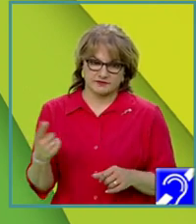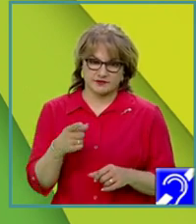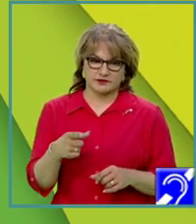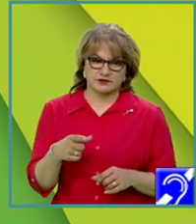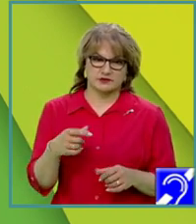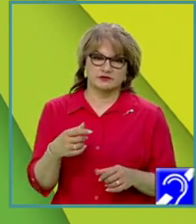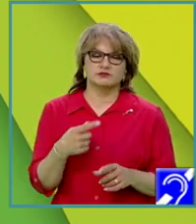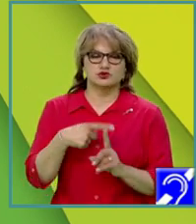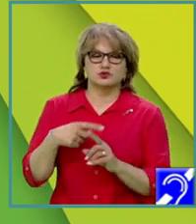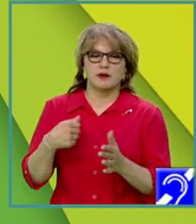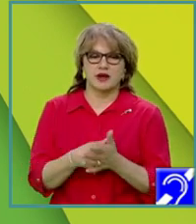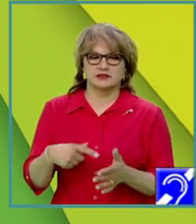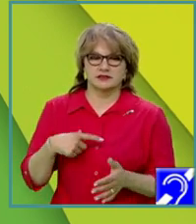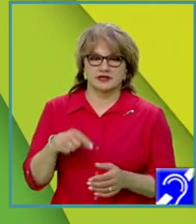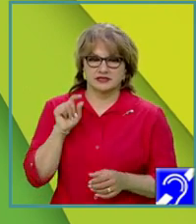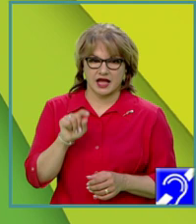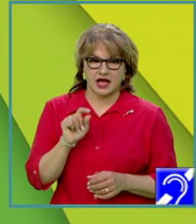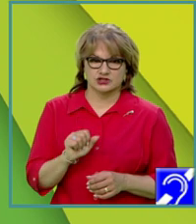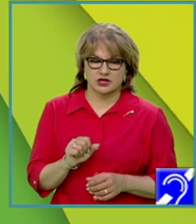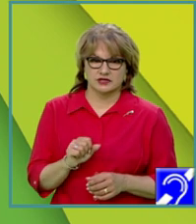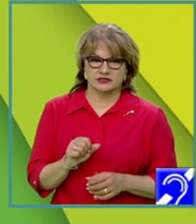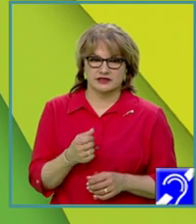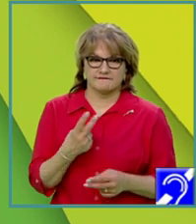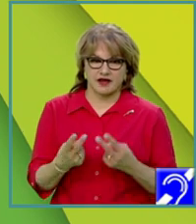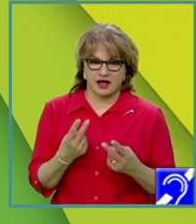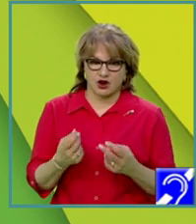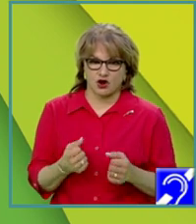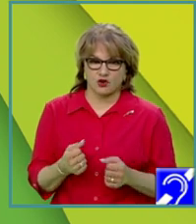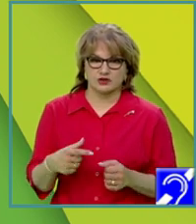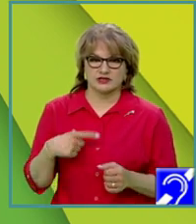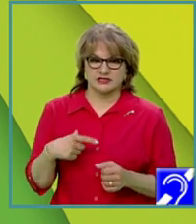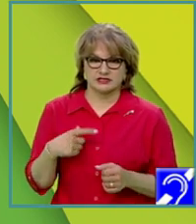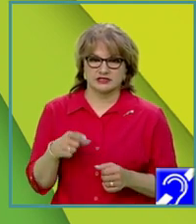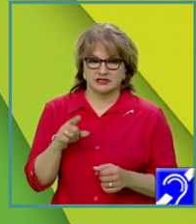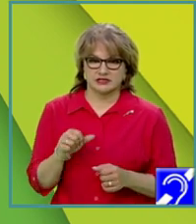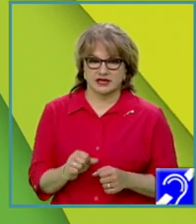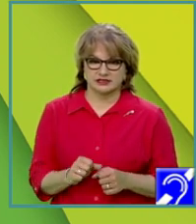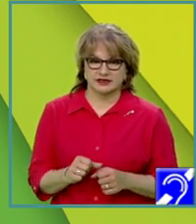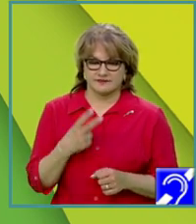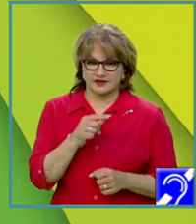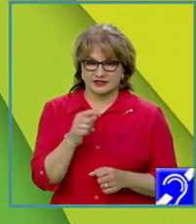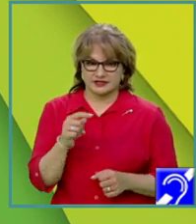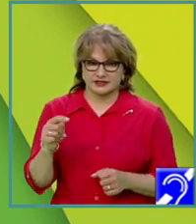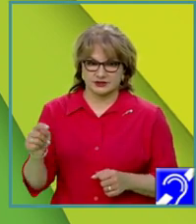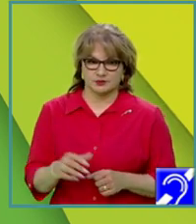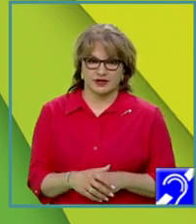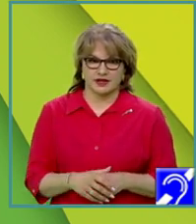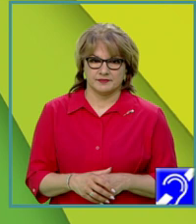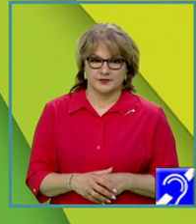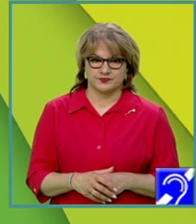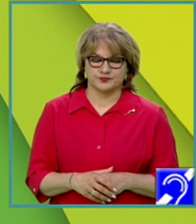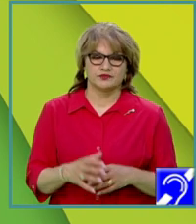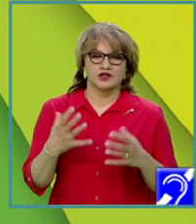maximă este dată de această, aceste valori sunt acestea pe care le voi sublinia.